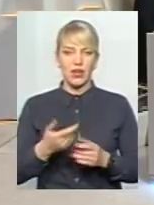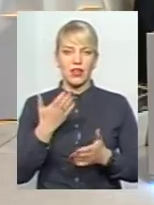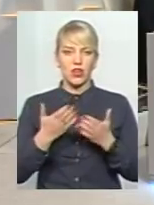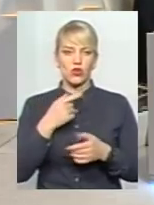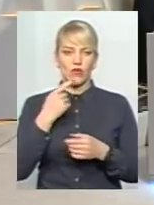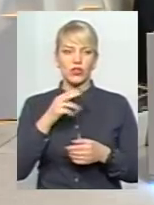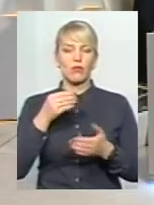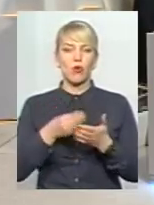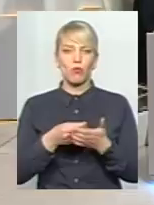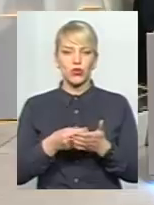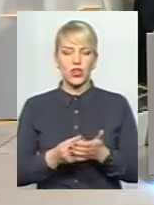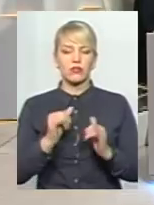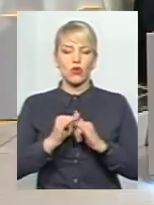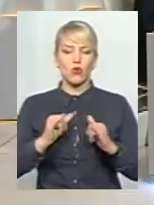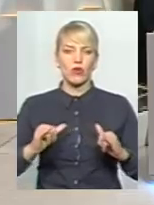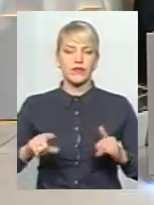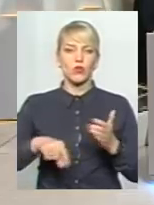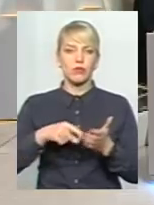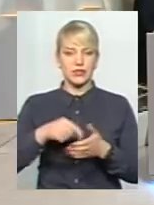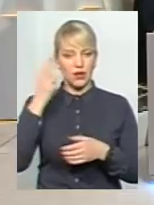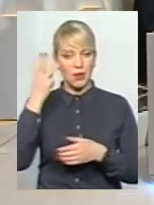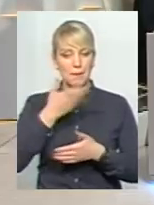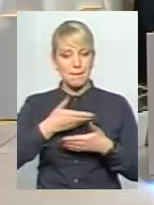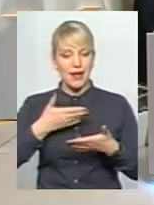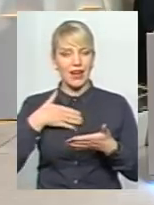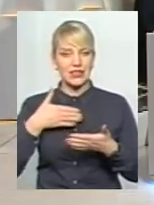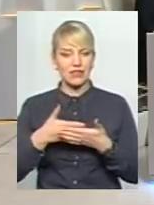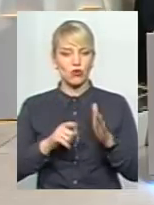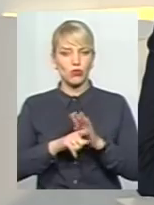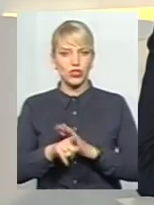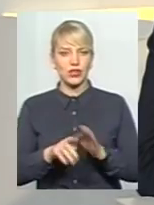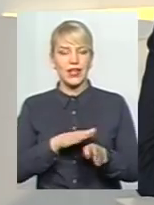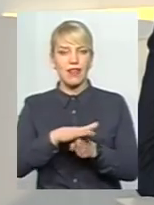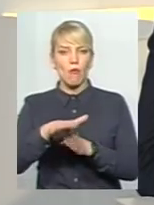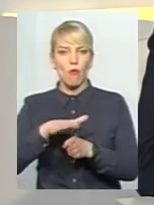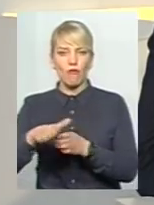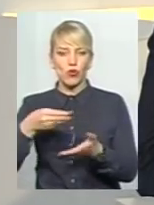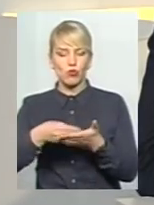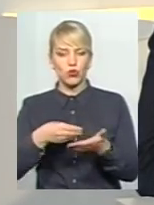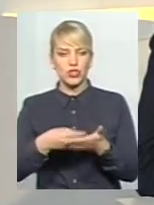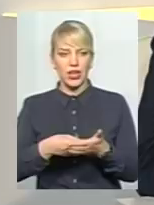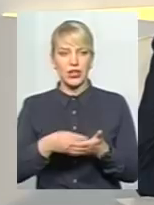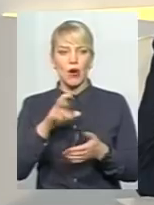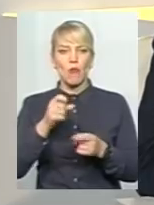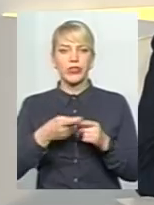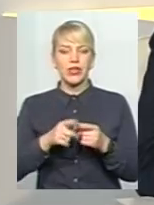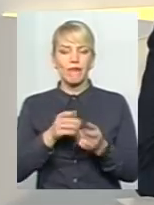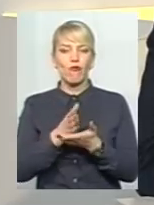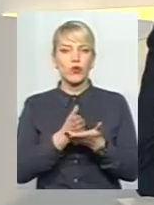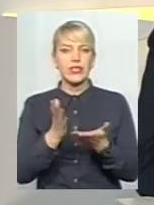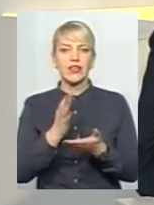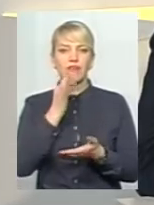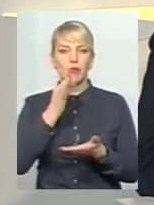бюджет розвитку міста Хмельницького. Ми активно почали наповнювати бюджет по тих функціях, за яким ми безпосередньо відповідаємо.